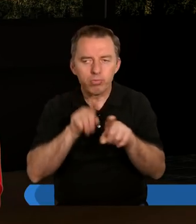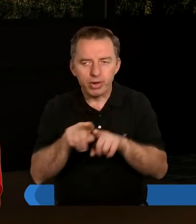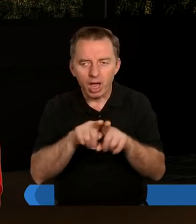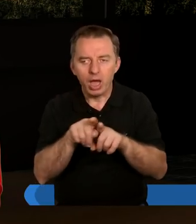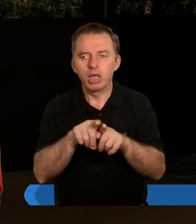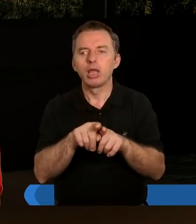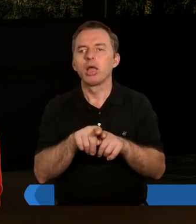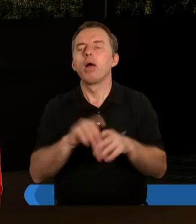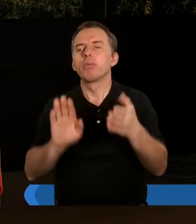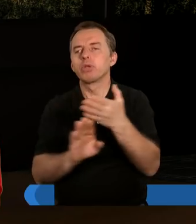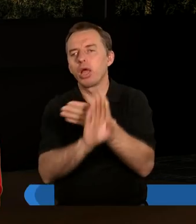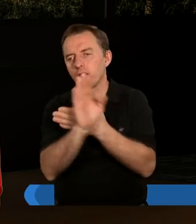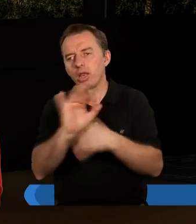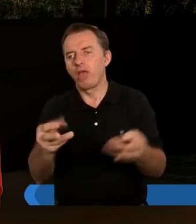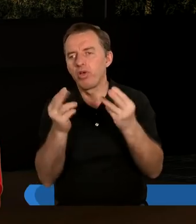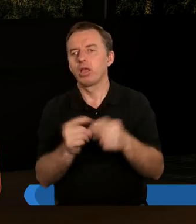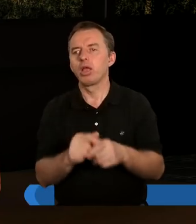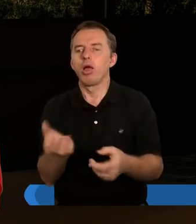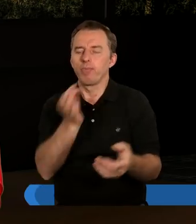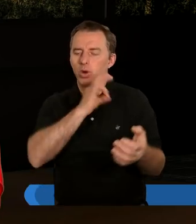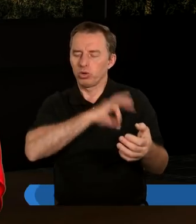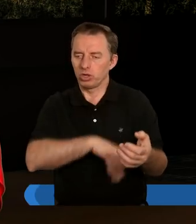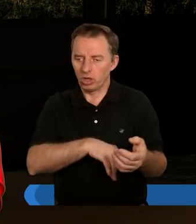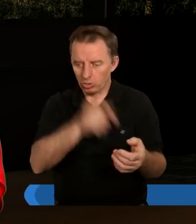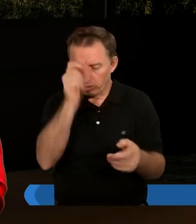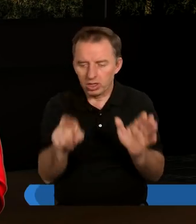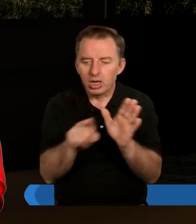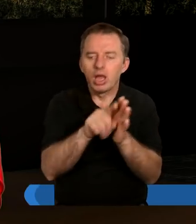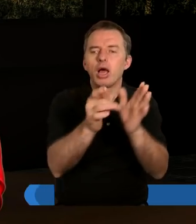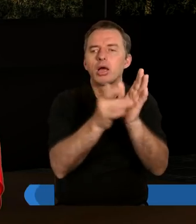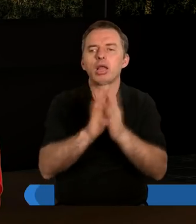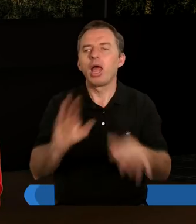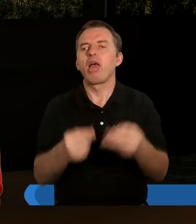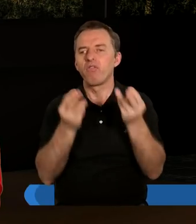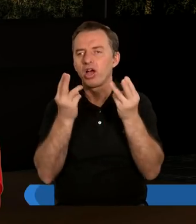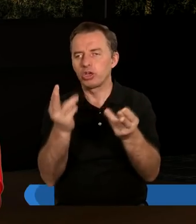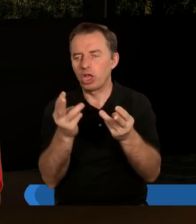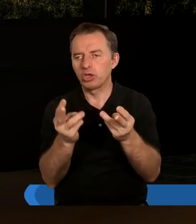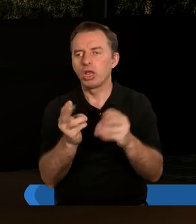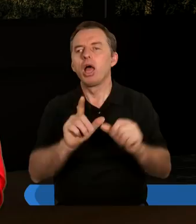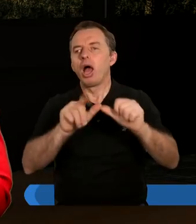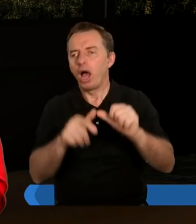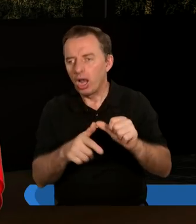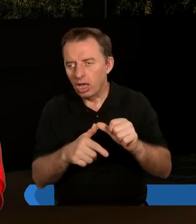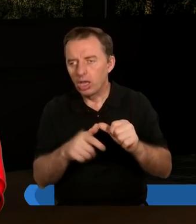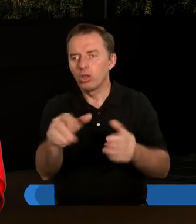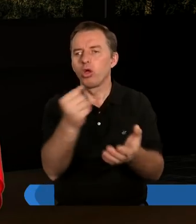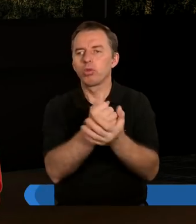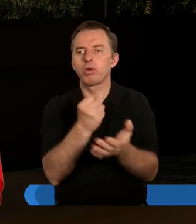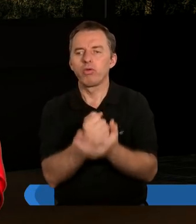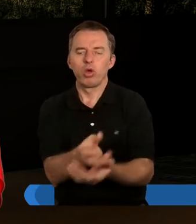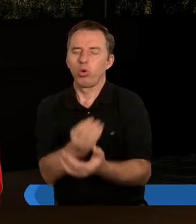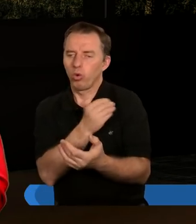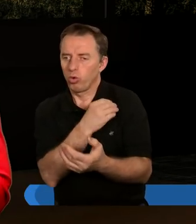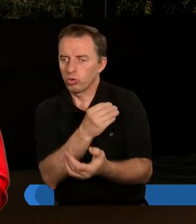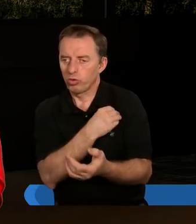Więc Paweł z jednej strony przedstawia to, co jest najważniejsze, pozyskanie człowieka dla Chrystusa, co jest najważniejsze, ale tą sprawę